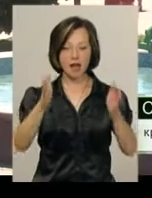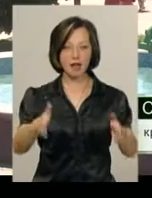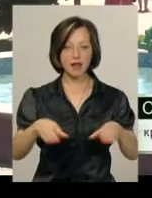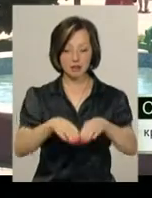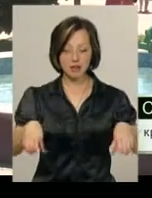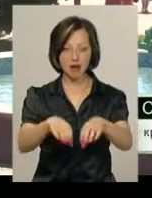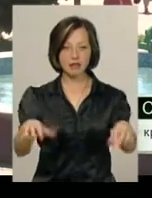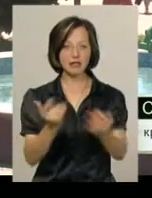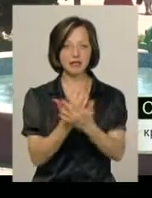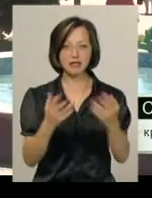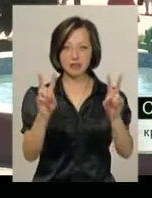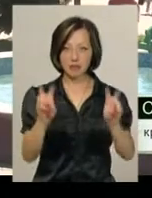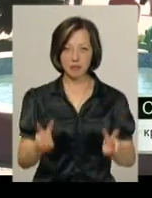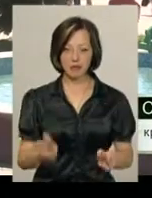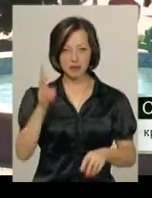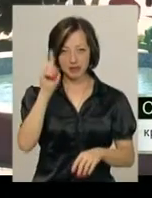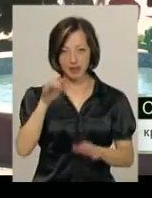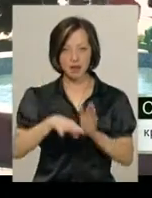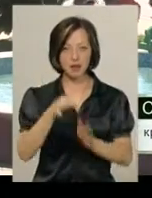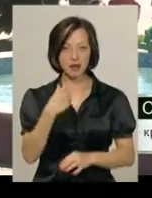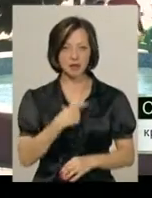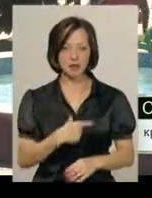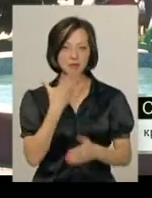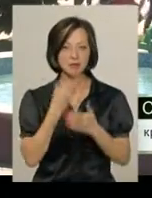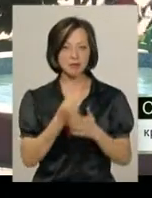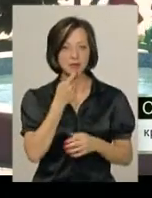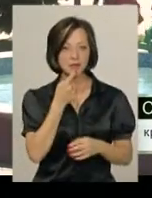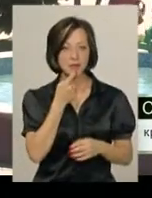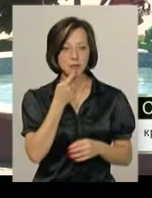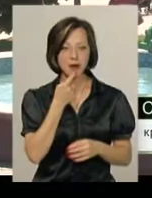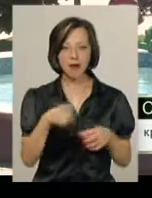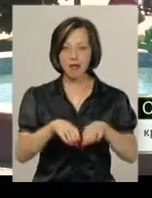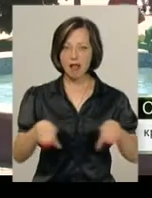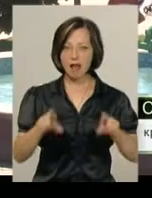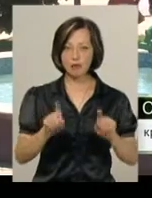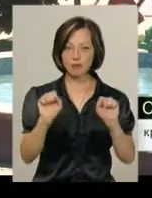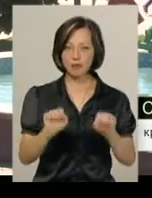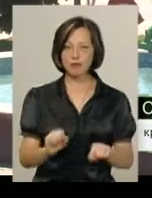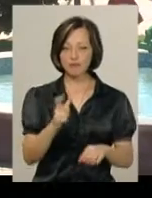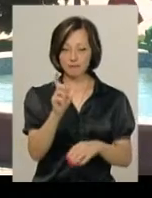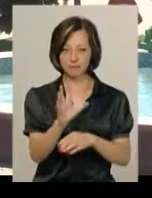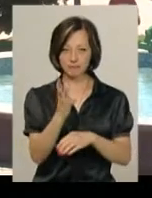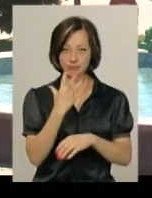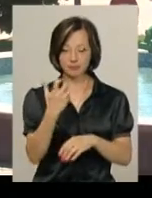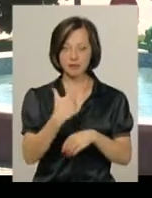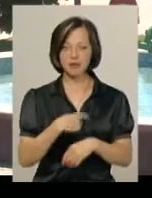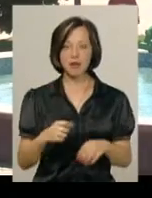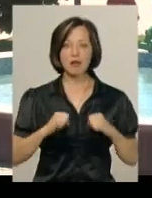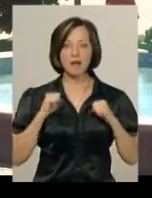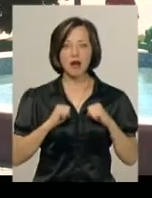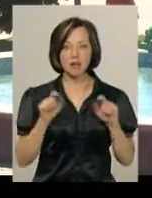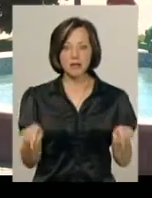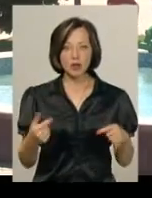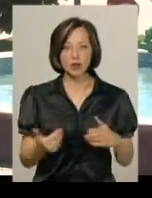різнотематичними. Кожен вже вибирає собі на свій смак ту лавочку, на якій можна сфотографуватися. Намагання